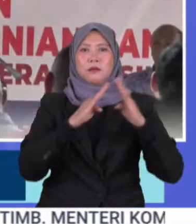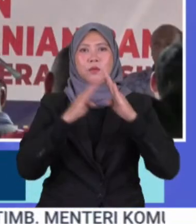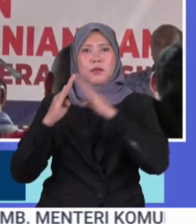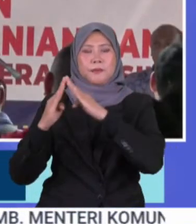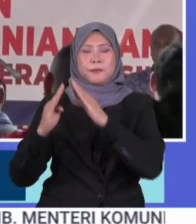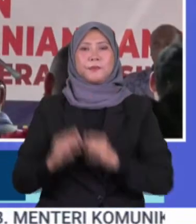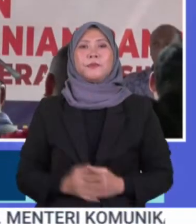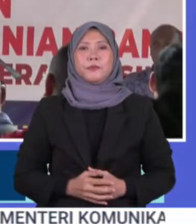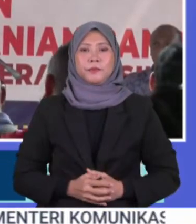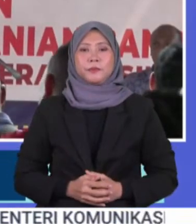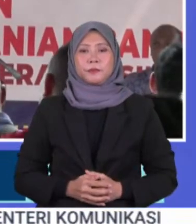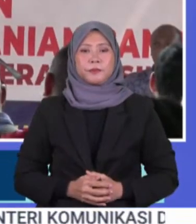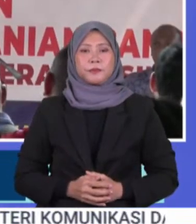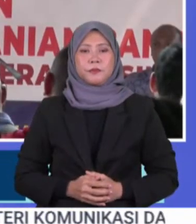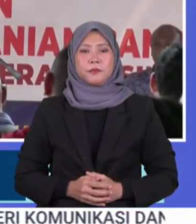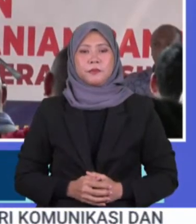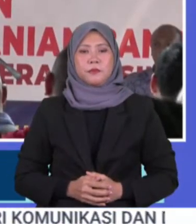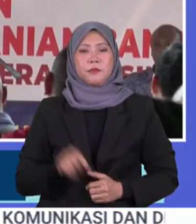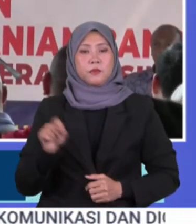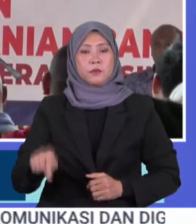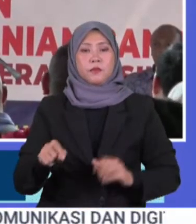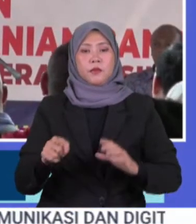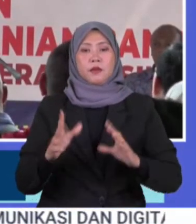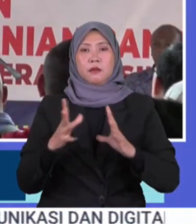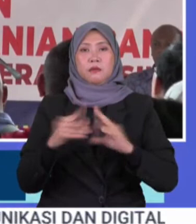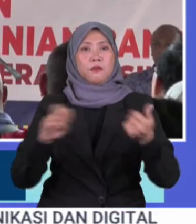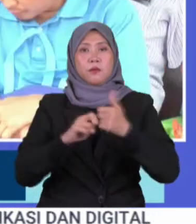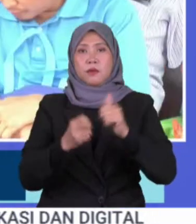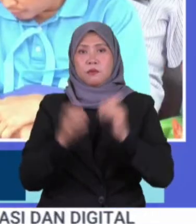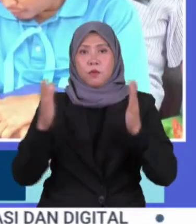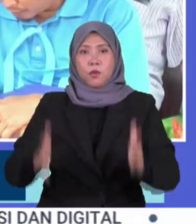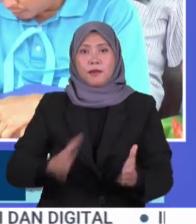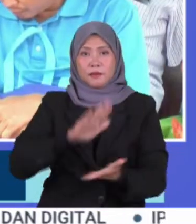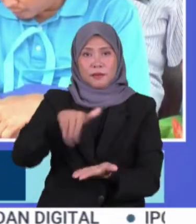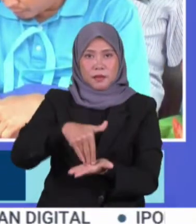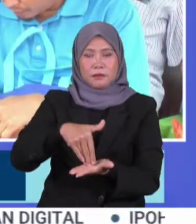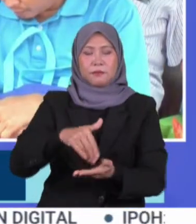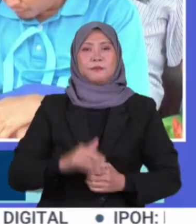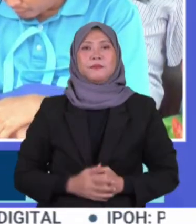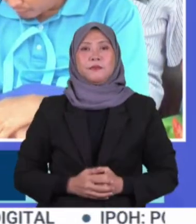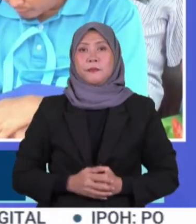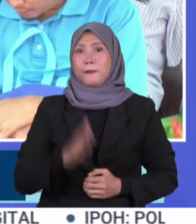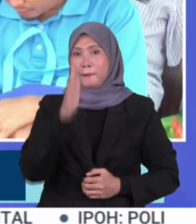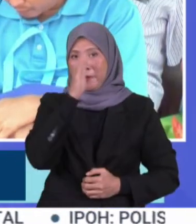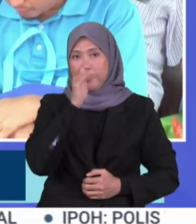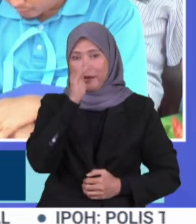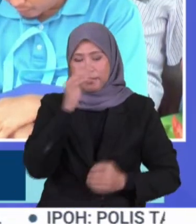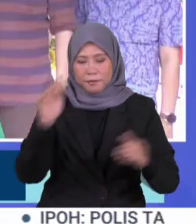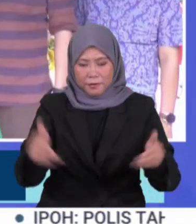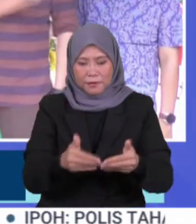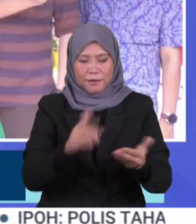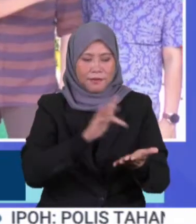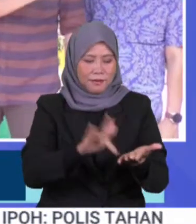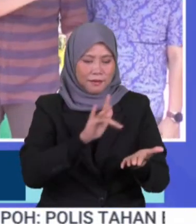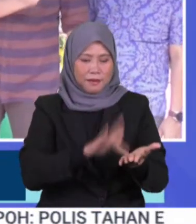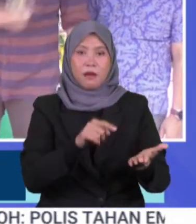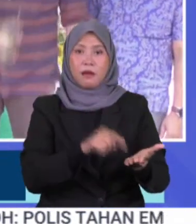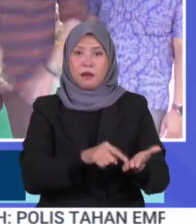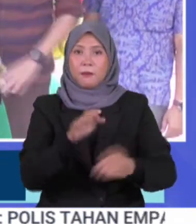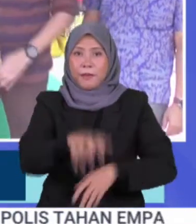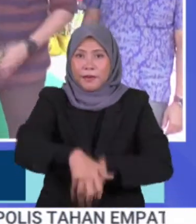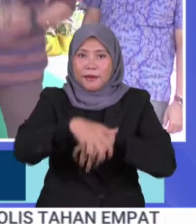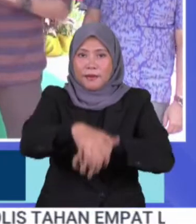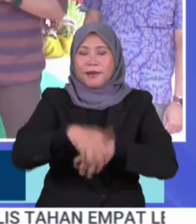Baik ini pula langkah atasi orang tengah sektor pertanian Melaka bakal mengenal aplikasi pertanian pintar